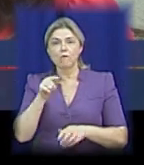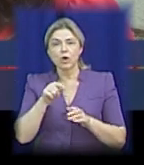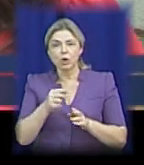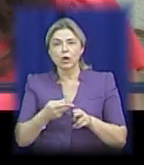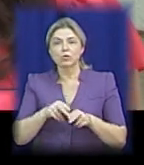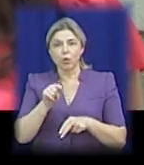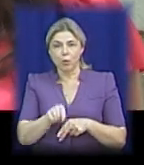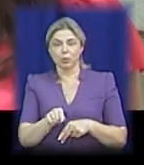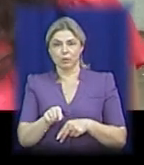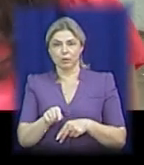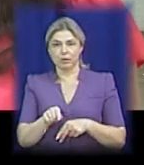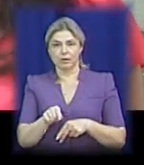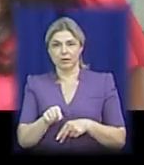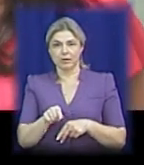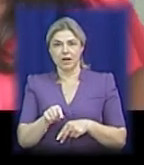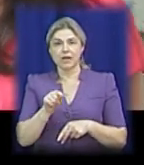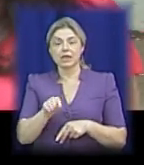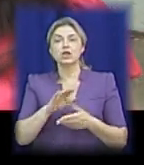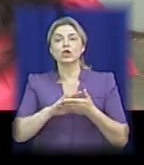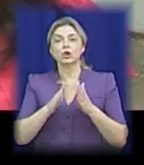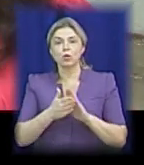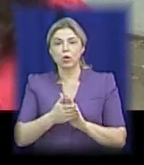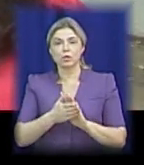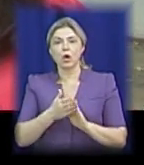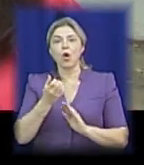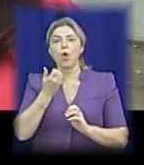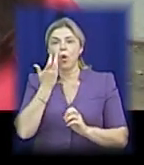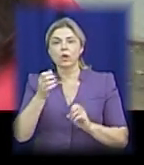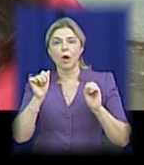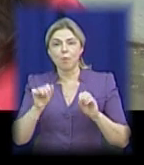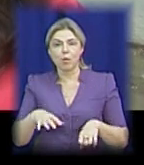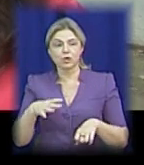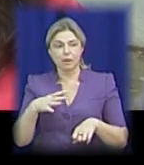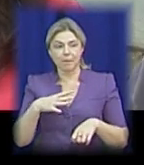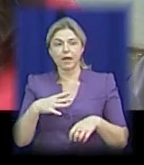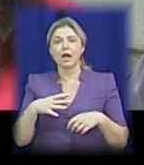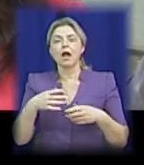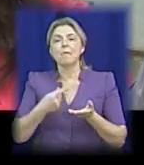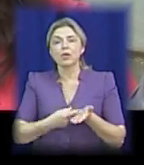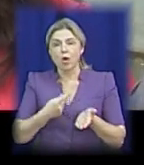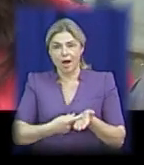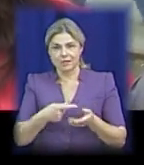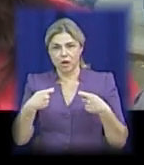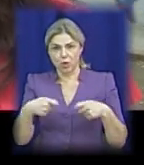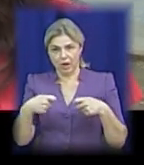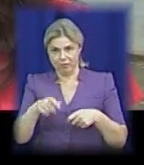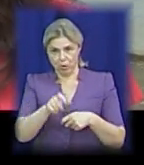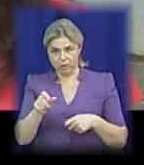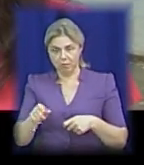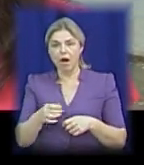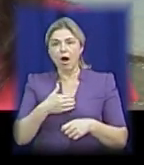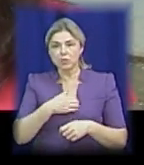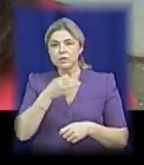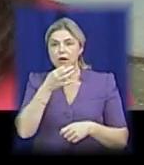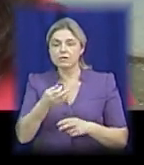ситуації, коли особа може бути підтверджена торгівлі людьми. Я хочу сказати, що дійсно це важлива проблема і